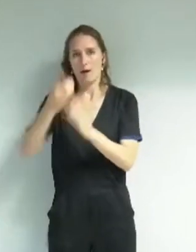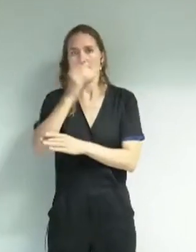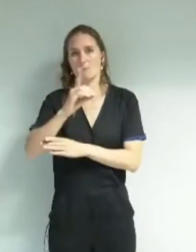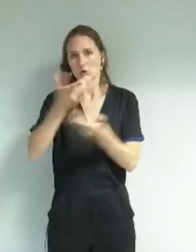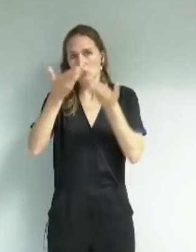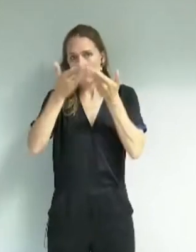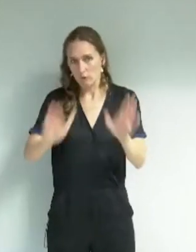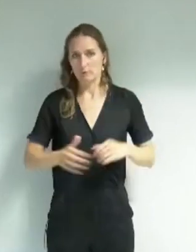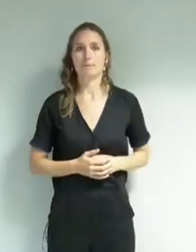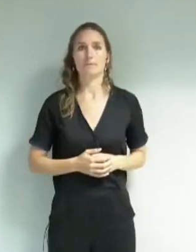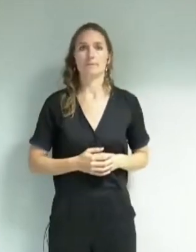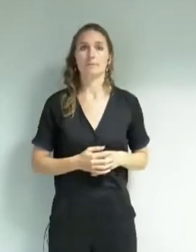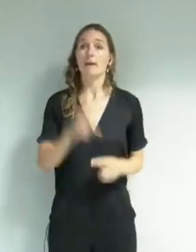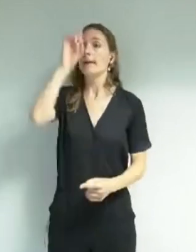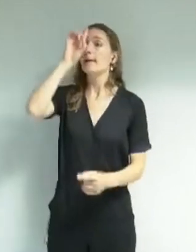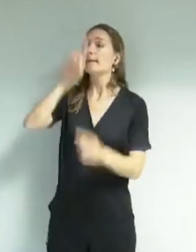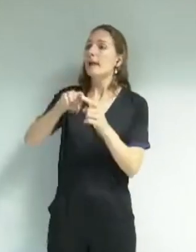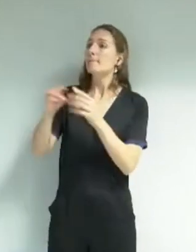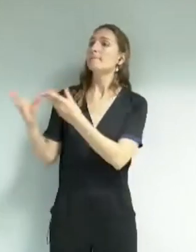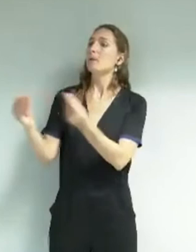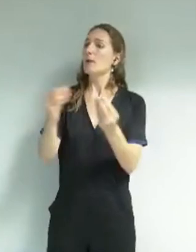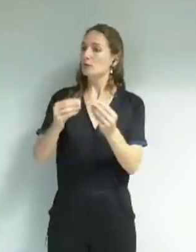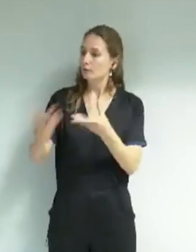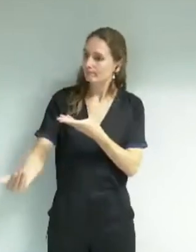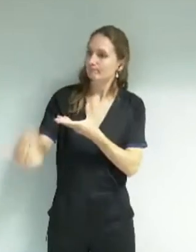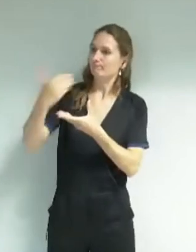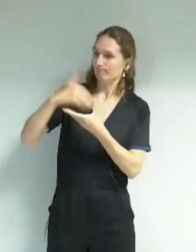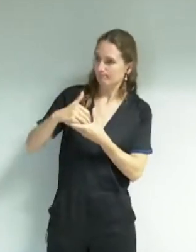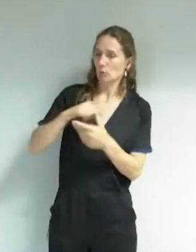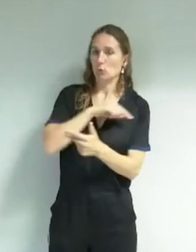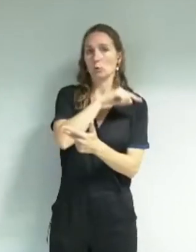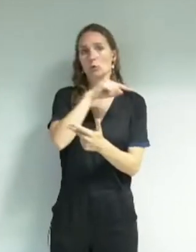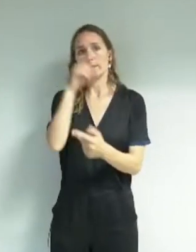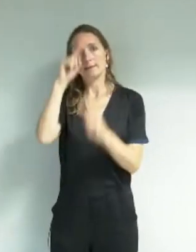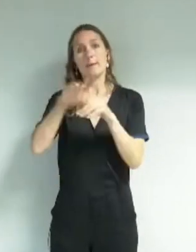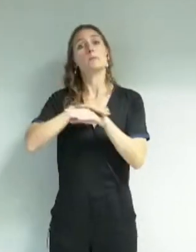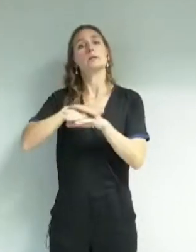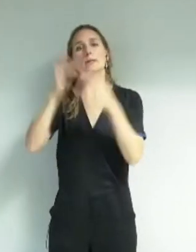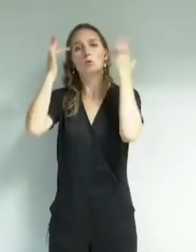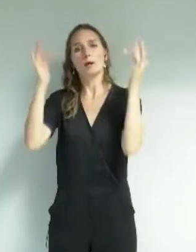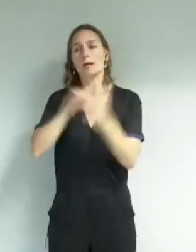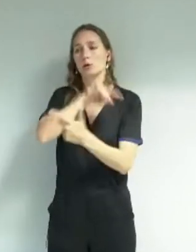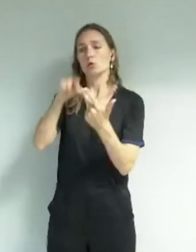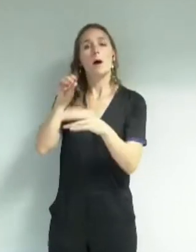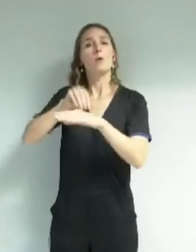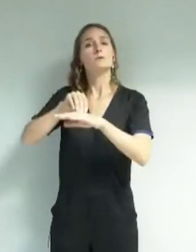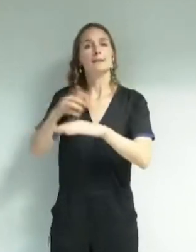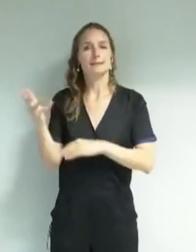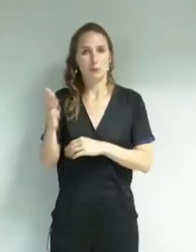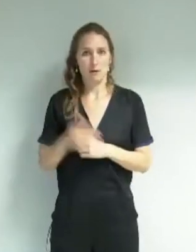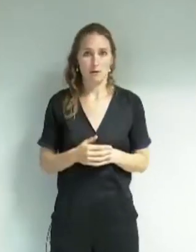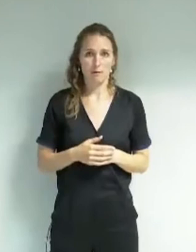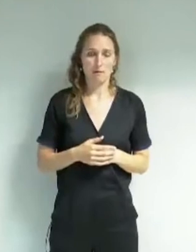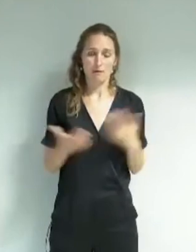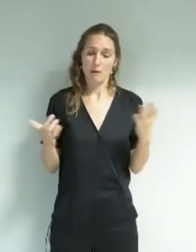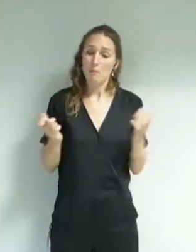habitantes, dans la construction des politiques culturelles, nos trois préconisations principales sont Premièrement, de créer des temps de rencontre avec